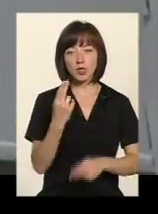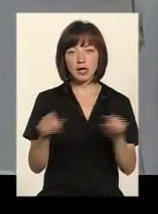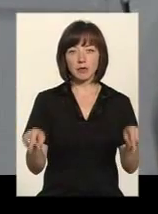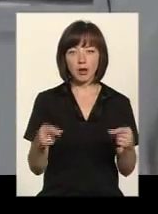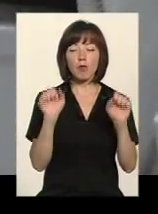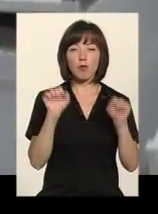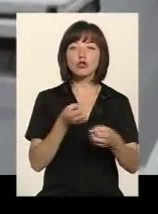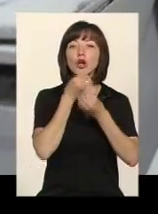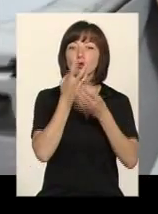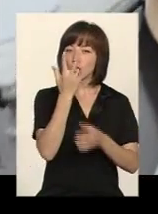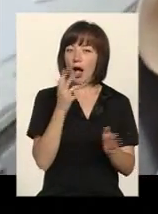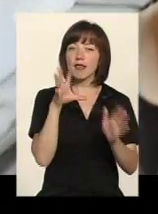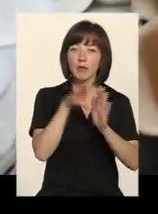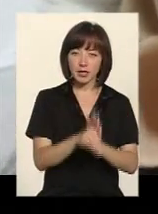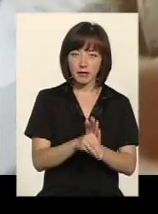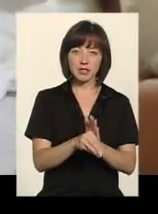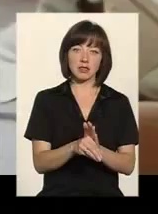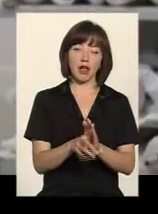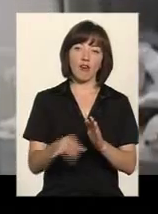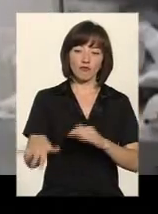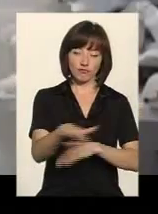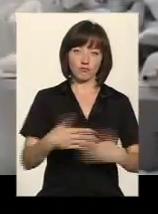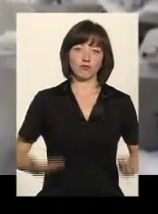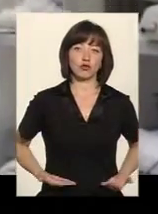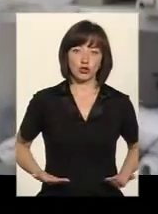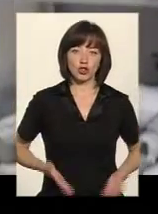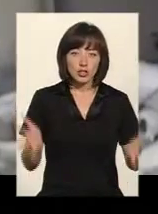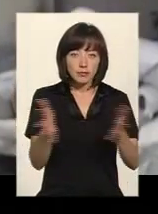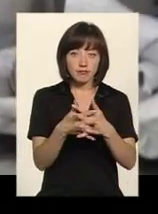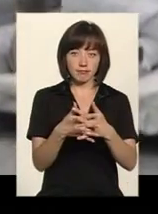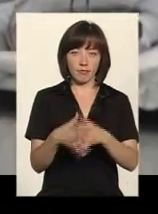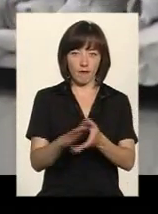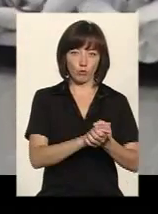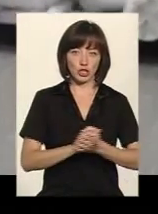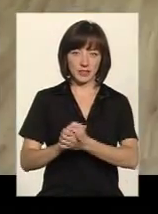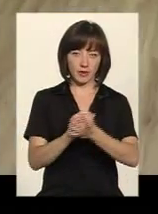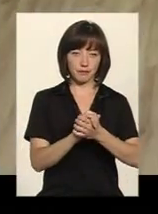щоб як можна краще адаптируватися потім в окружаючій середі і інтегруватися в обществі.